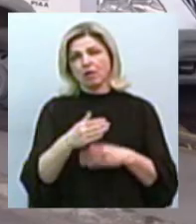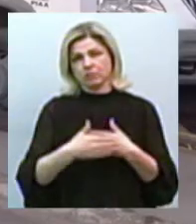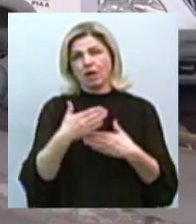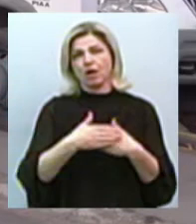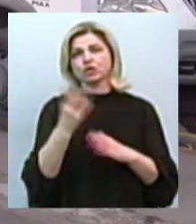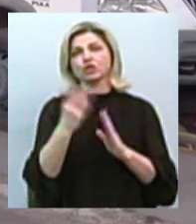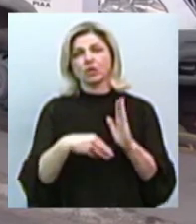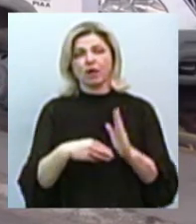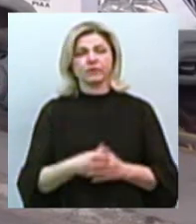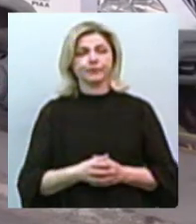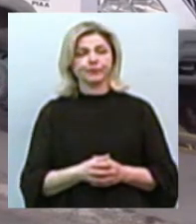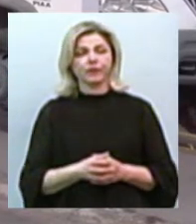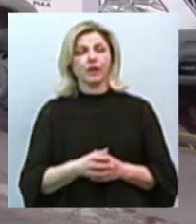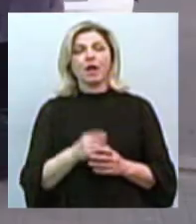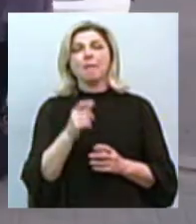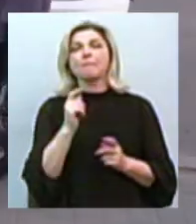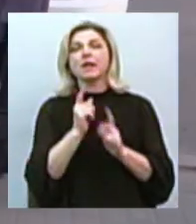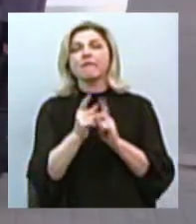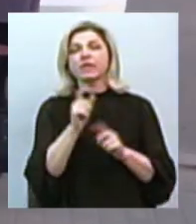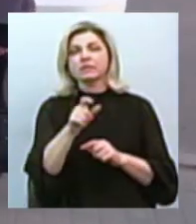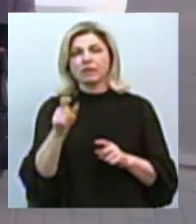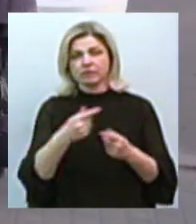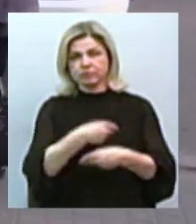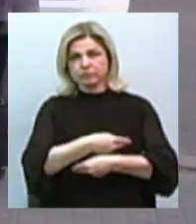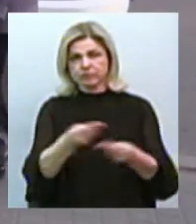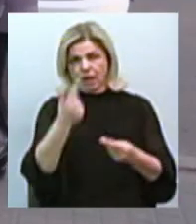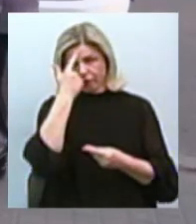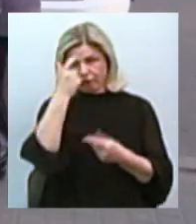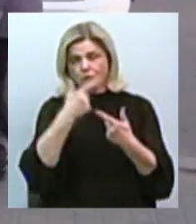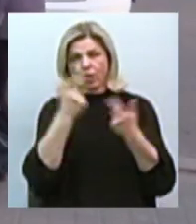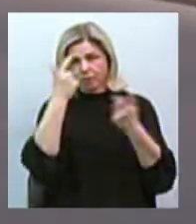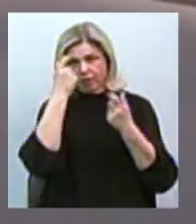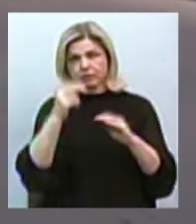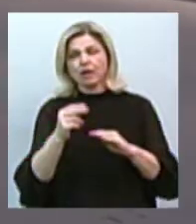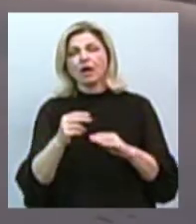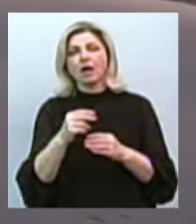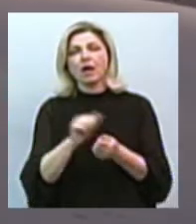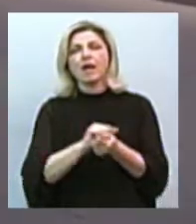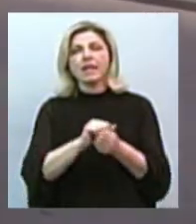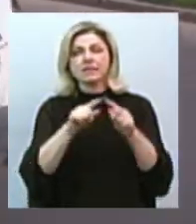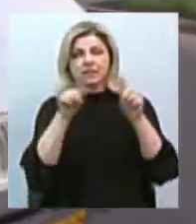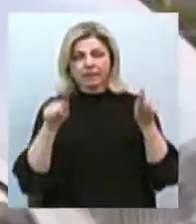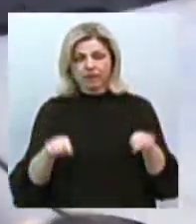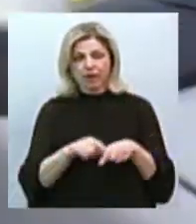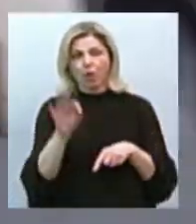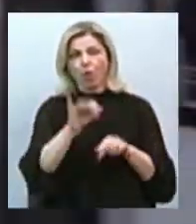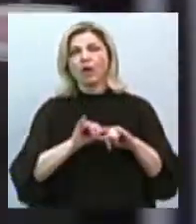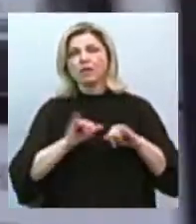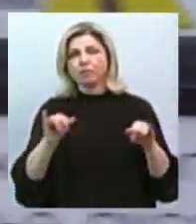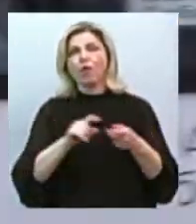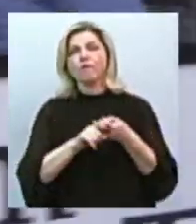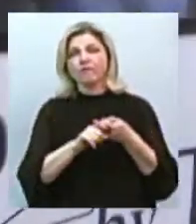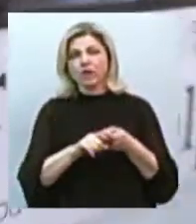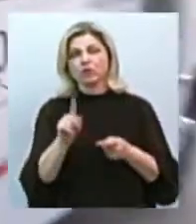Олег Кукса. Так, перевізникам видали інформативні листівки щодо протидії розповсюдженню коронавірусу, які водії